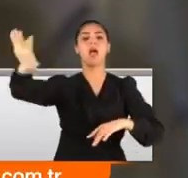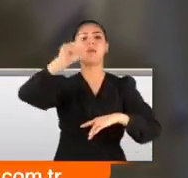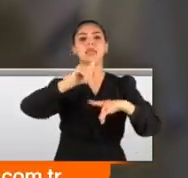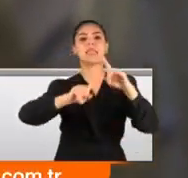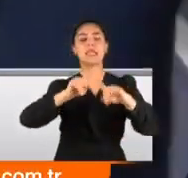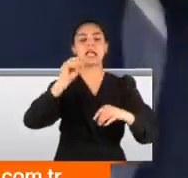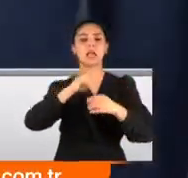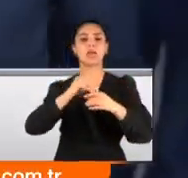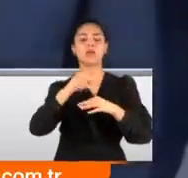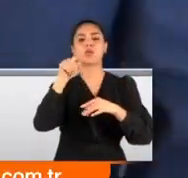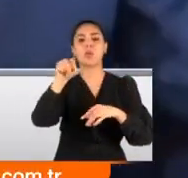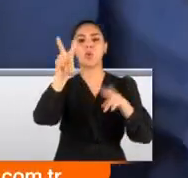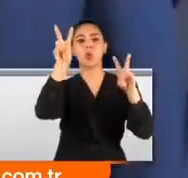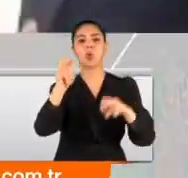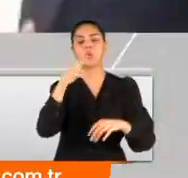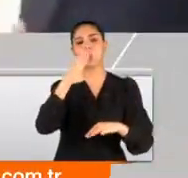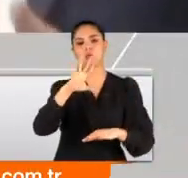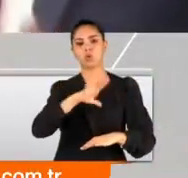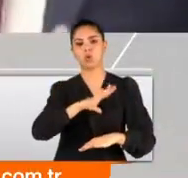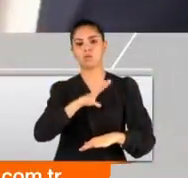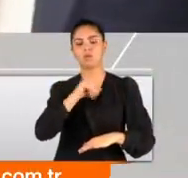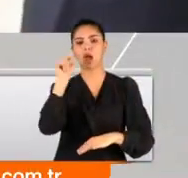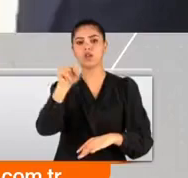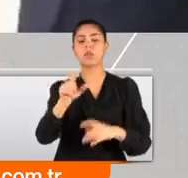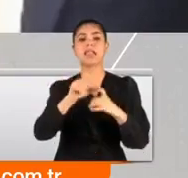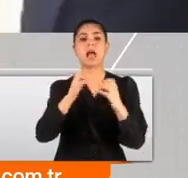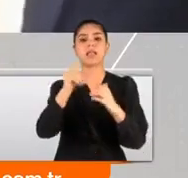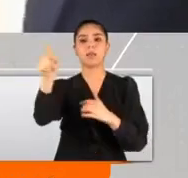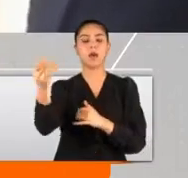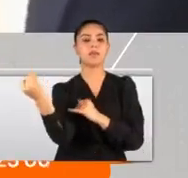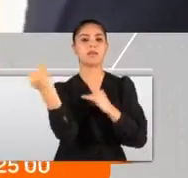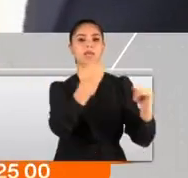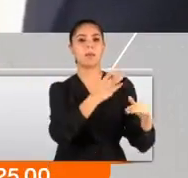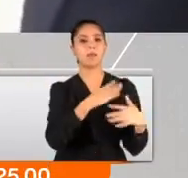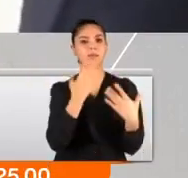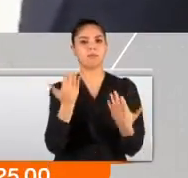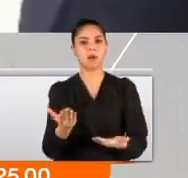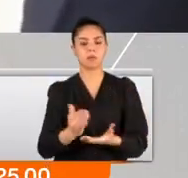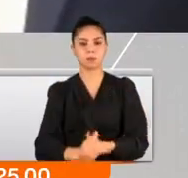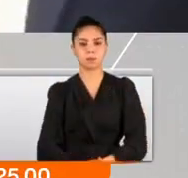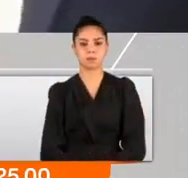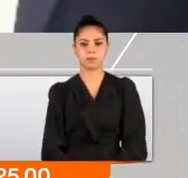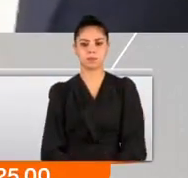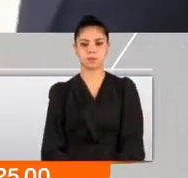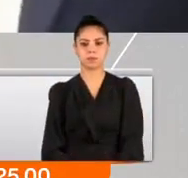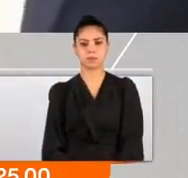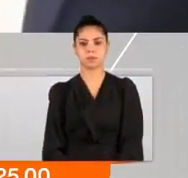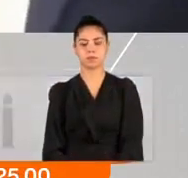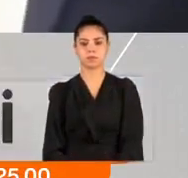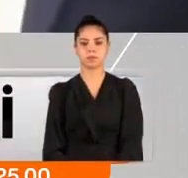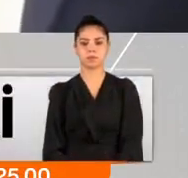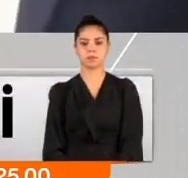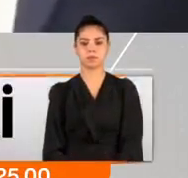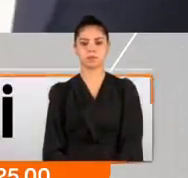onca tepkiye bir de Saadet Partisi eklendi. Sayın Kılıçdaroğlu'nun da 18 Ekim'i bir milat gibi